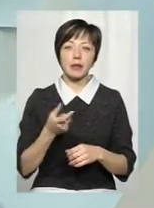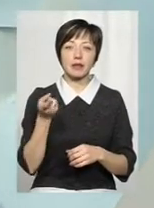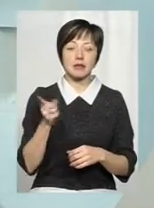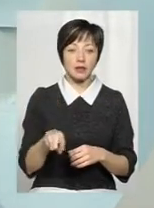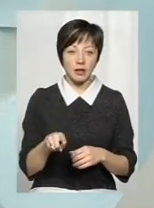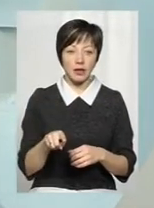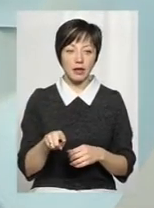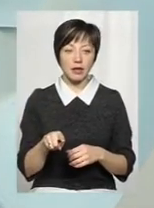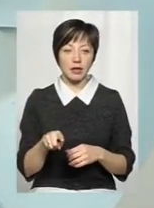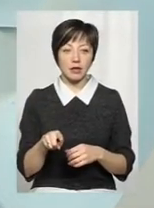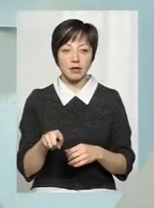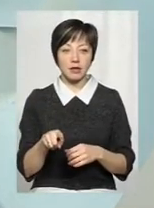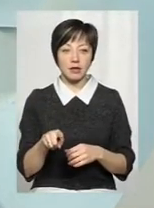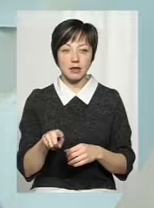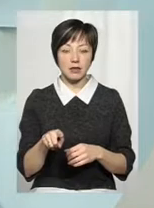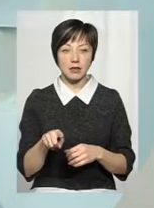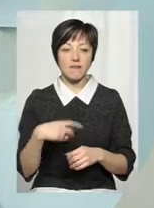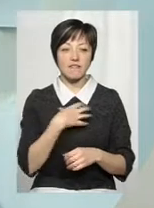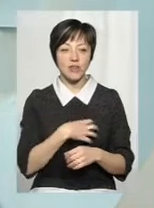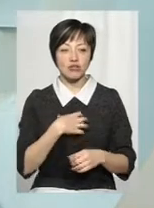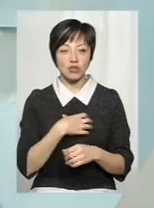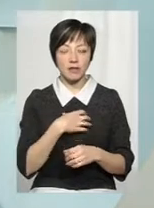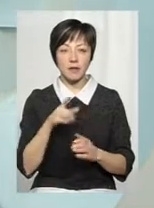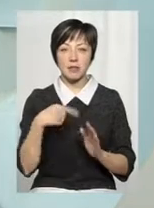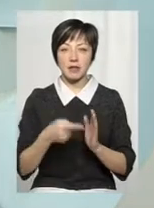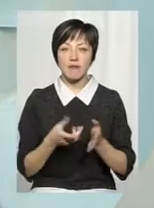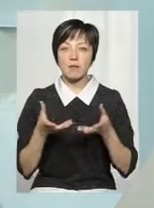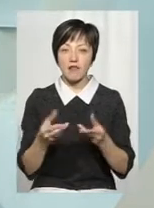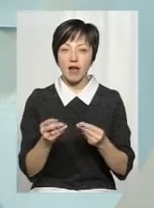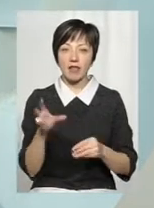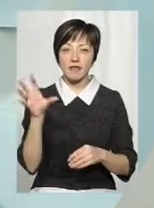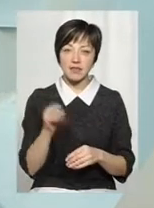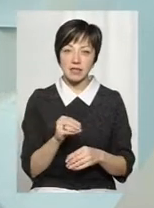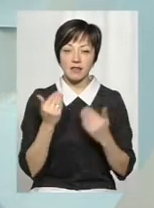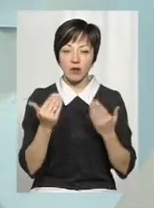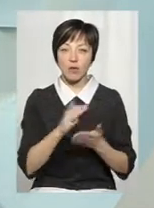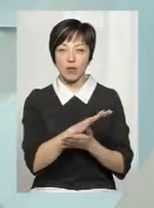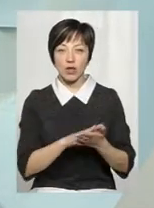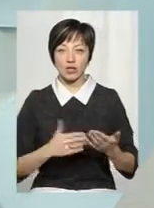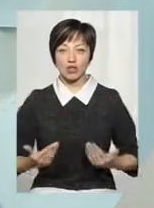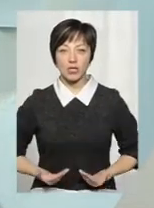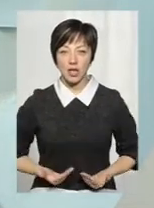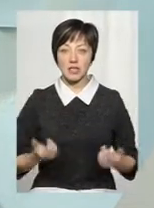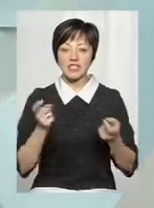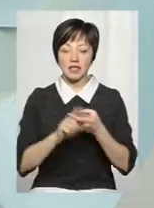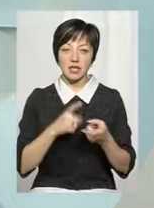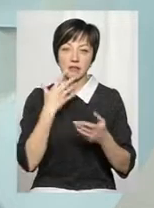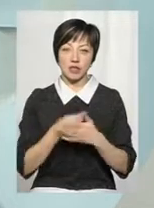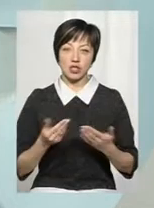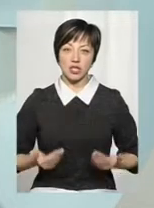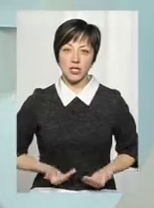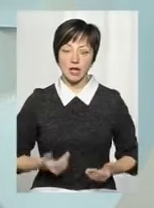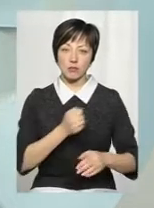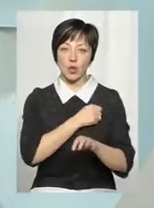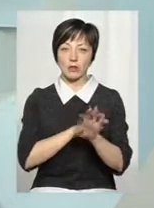важливе питання, яке впливає на все твоє подальше життя, зв'язати своє життя зі